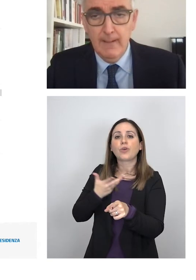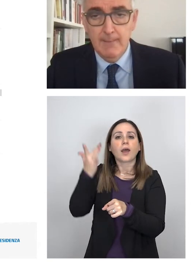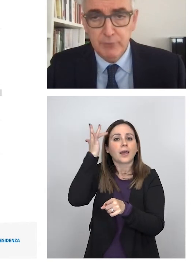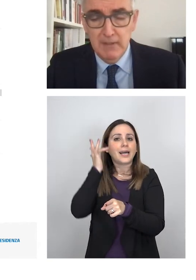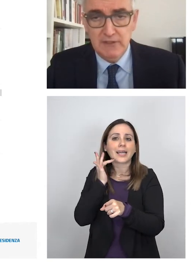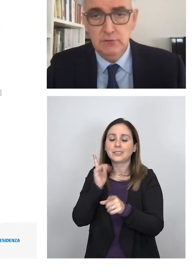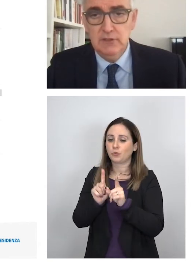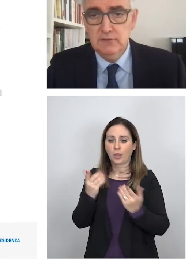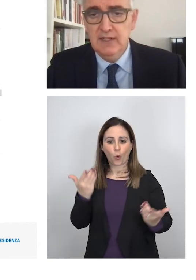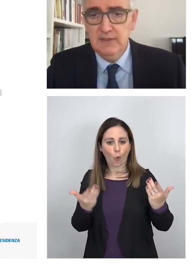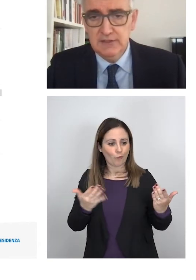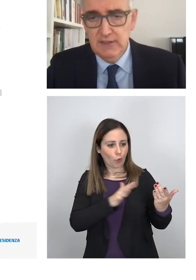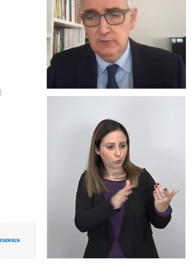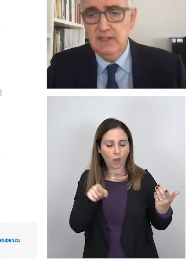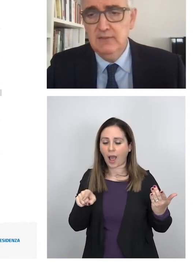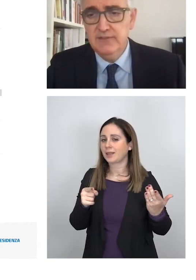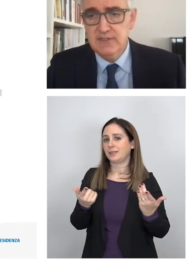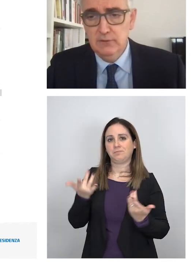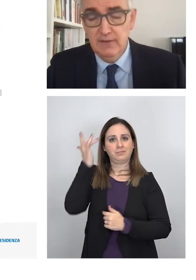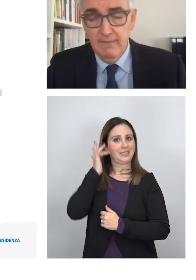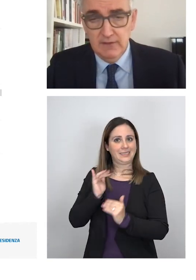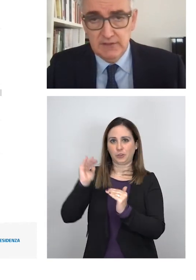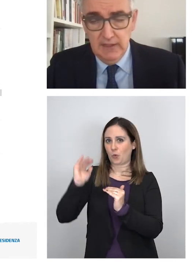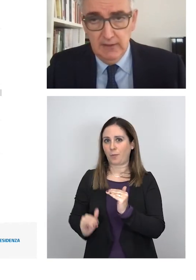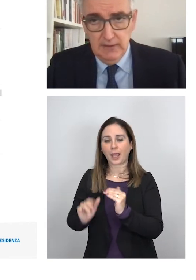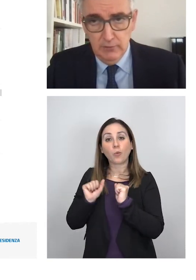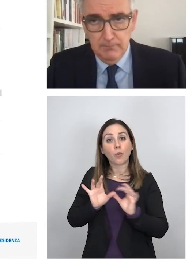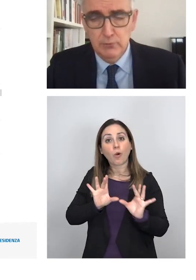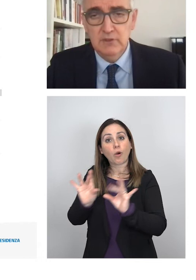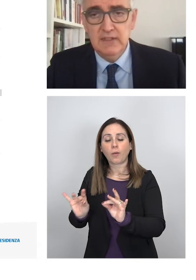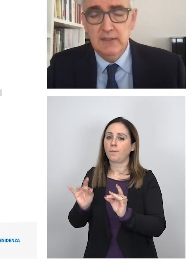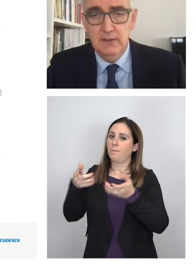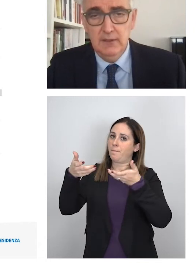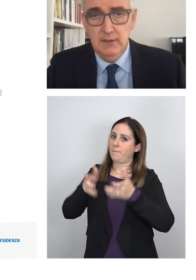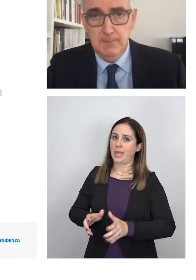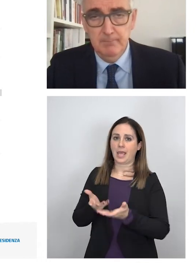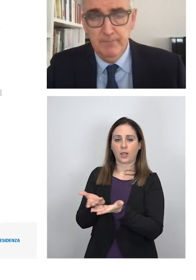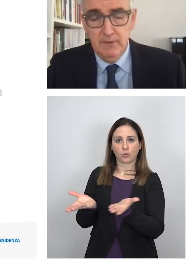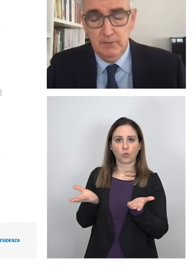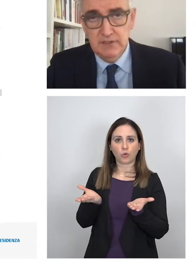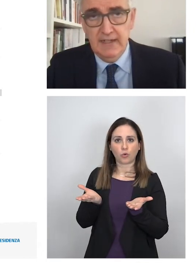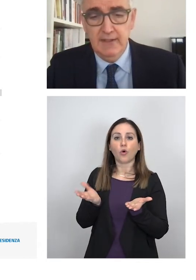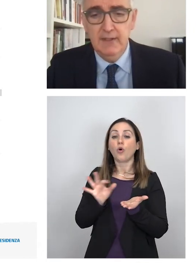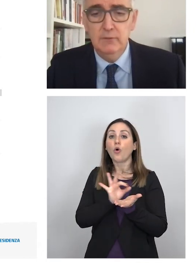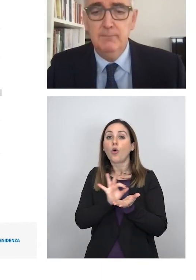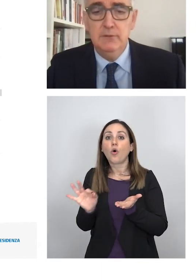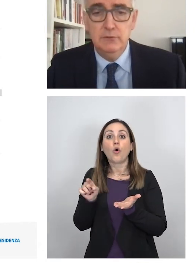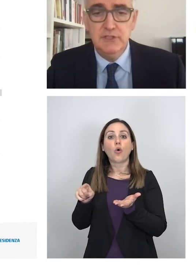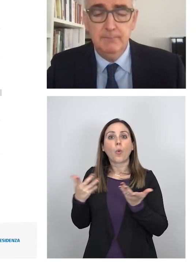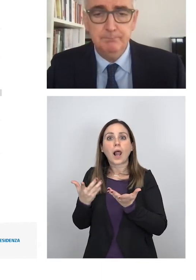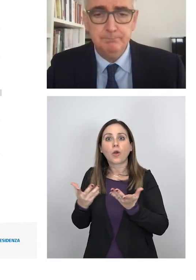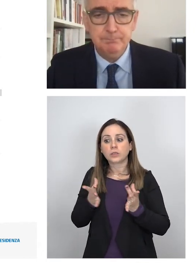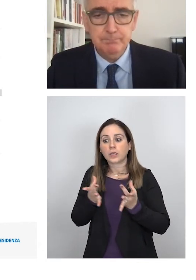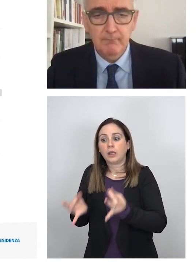assoluto più basso sia di contare l'infezione e ancor più di contrarre una